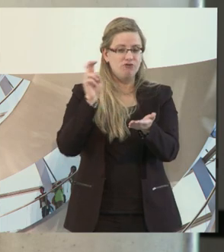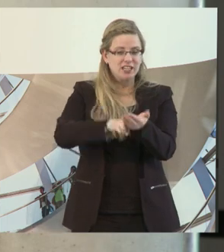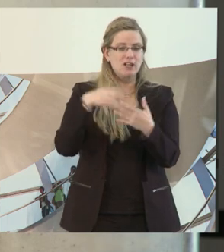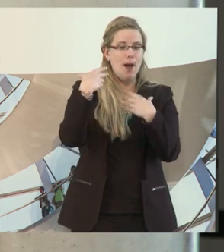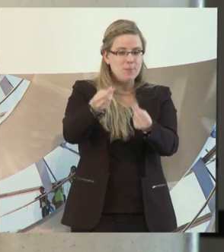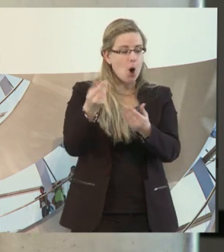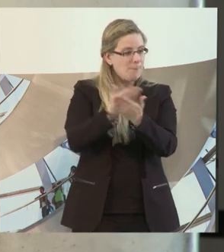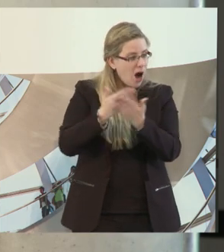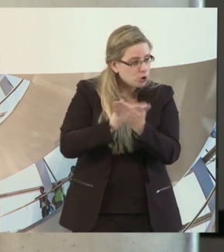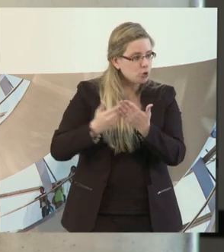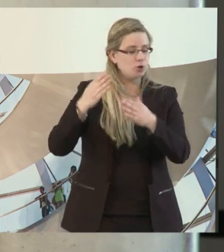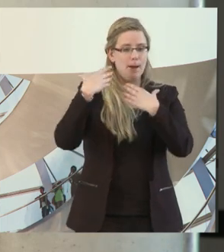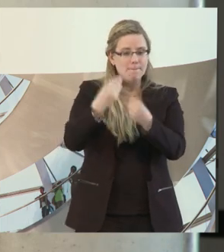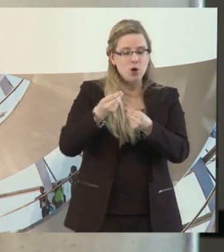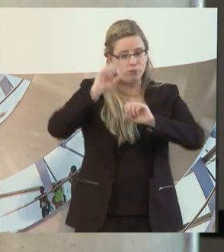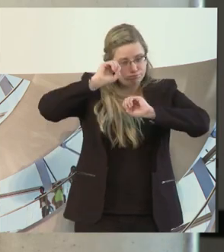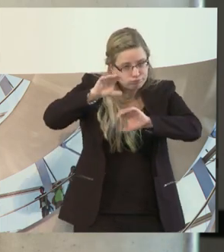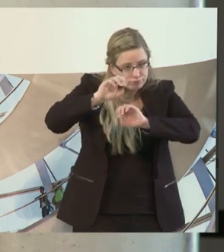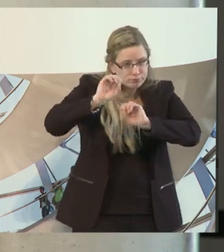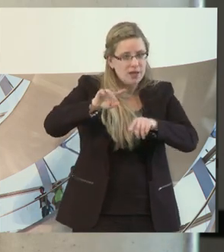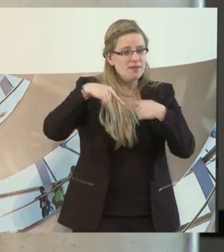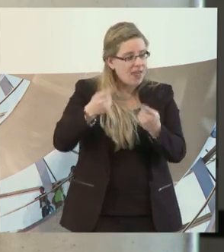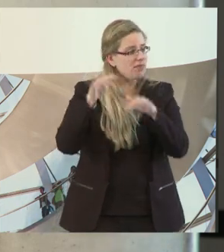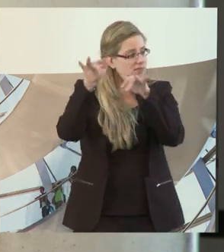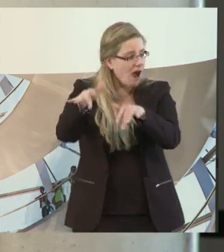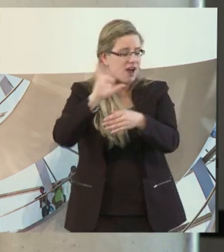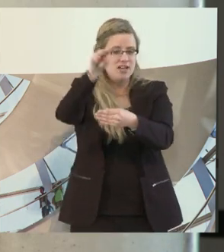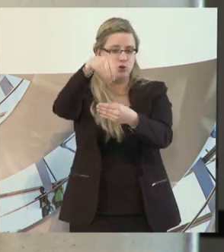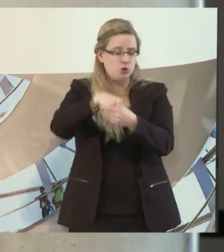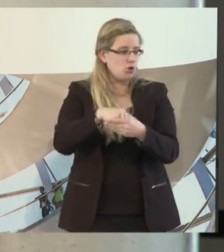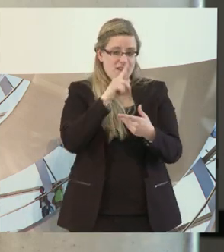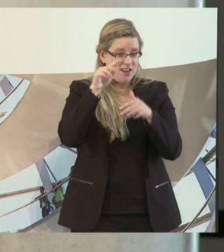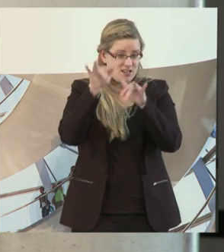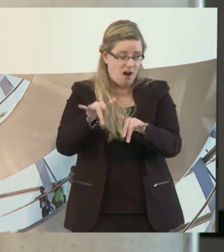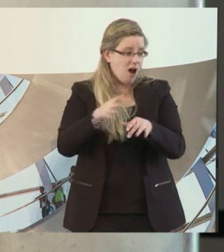dort findet Inklusion statt. Sonst erlebe ich Inklusion in Deutschland nicht.